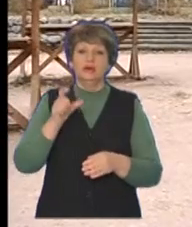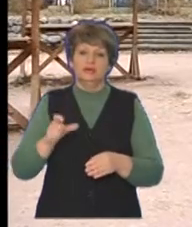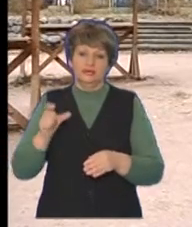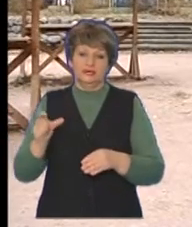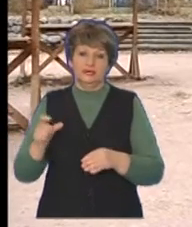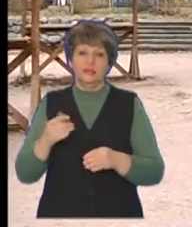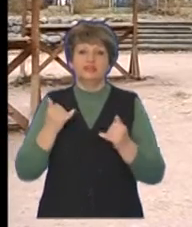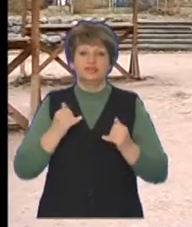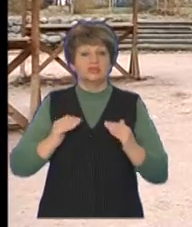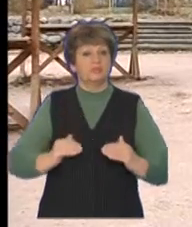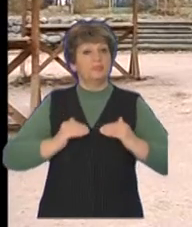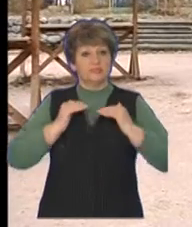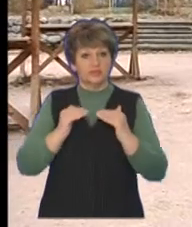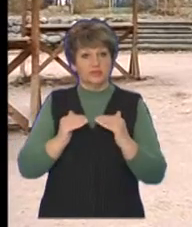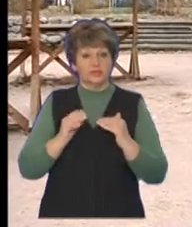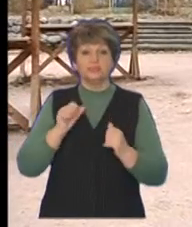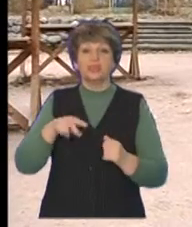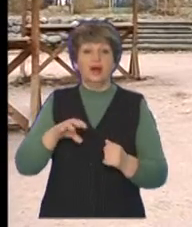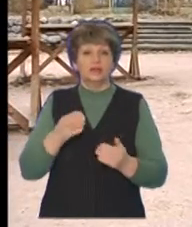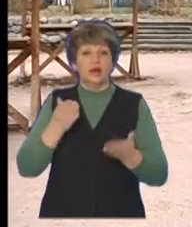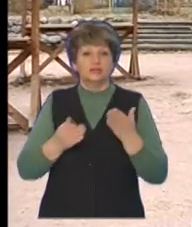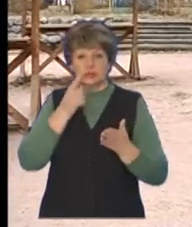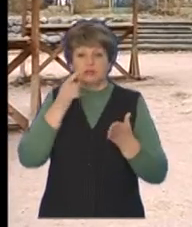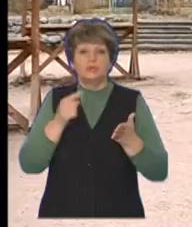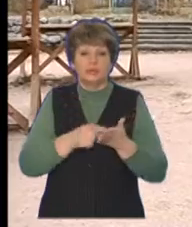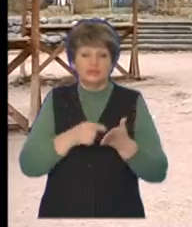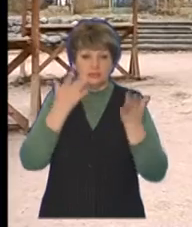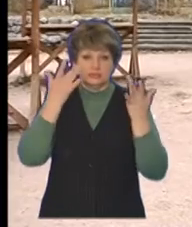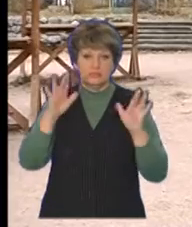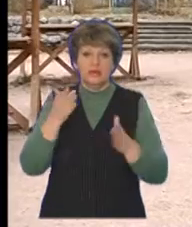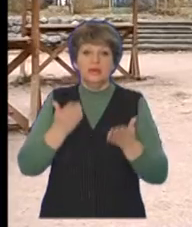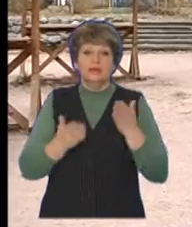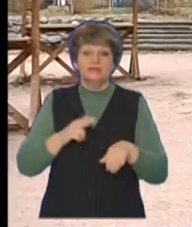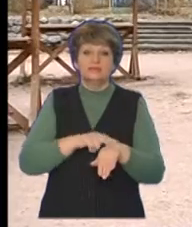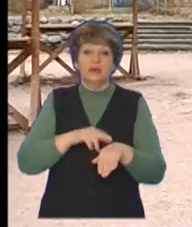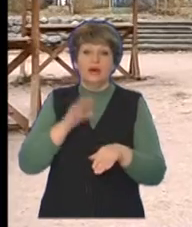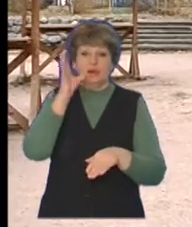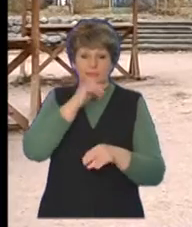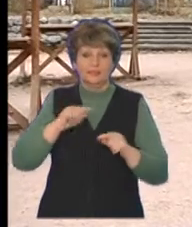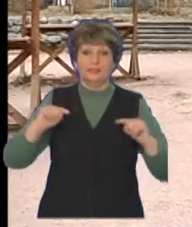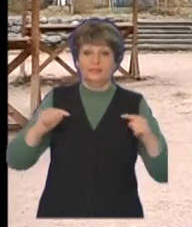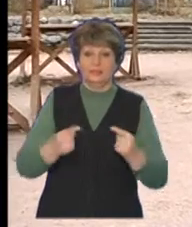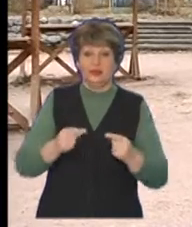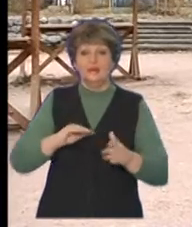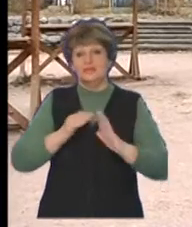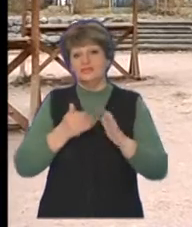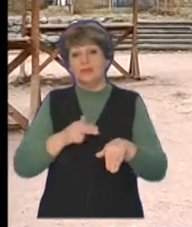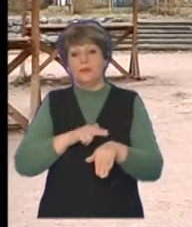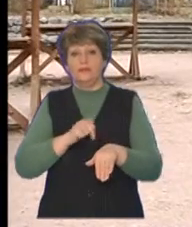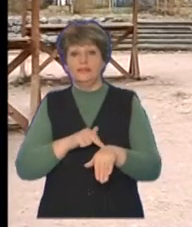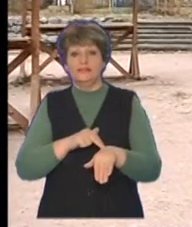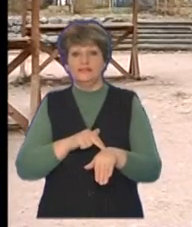відвідувачів парків, він підвищується. Але якщо такі випадки трапляються, якщо охороні вдалося затримати, викликаємо